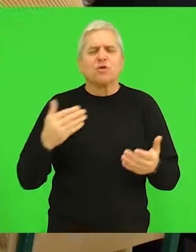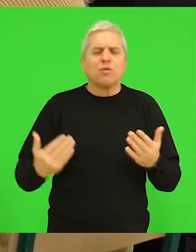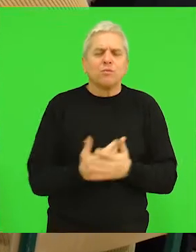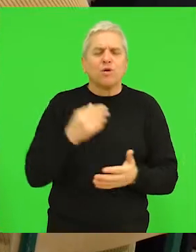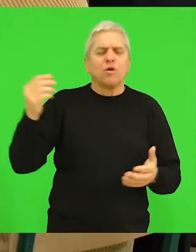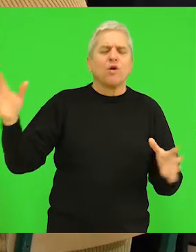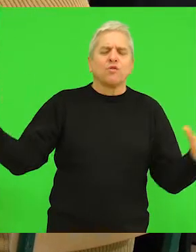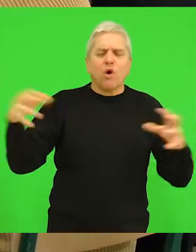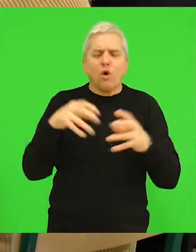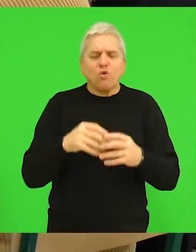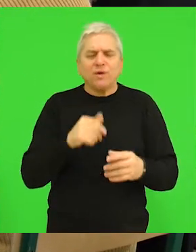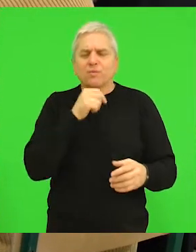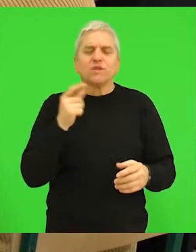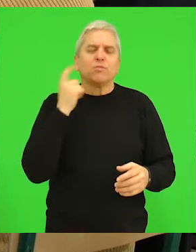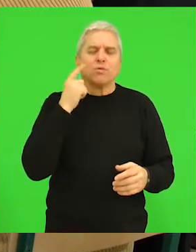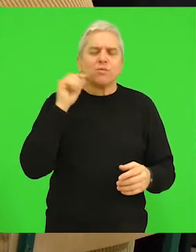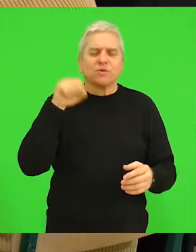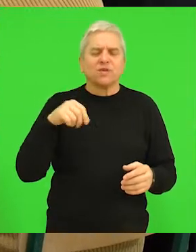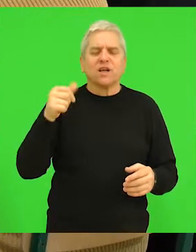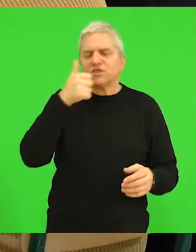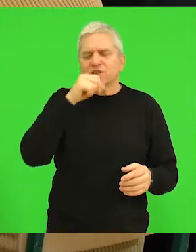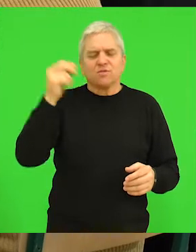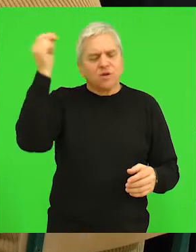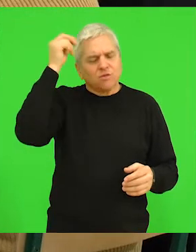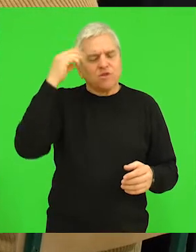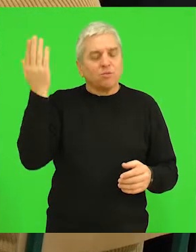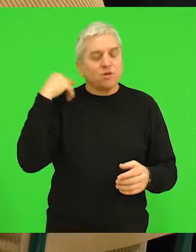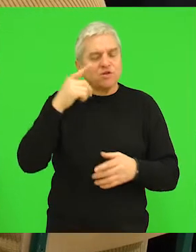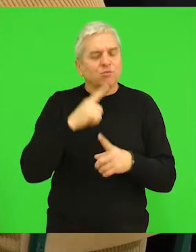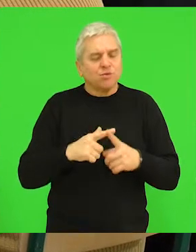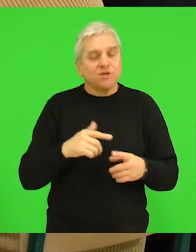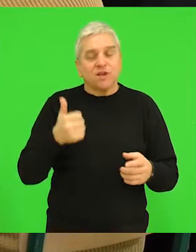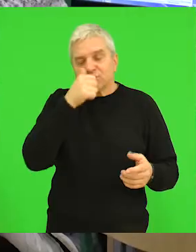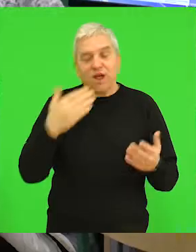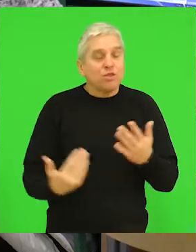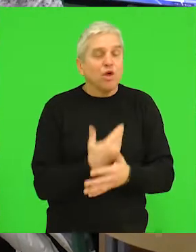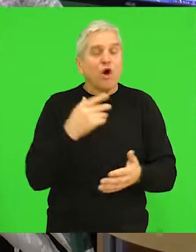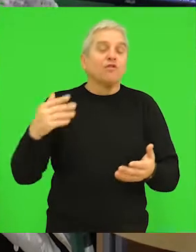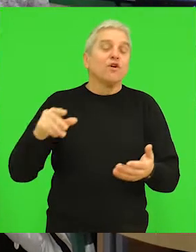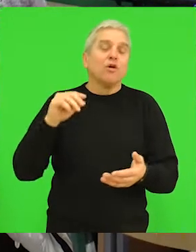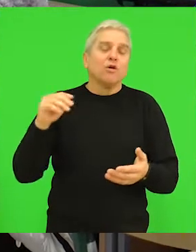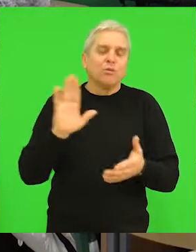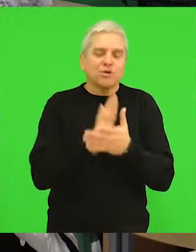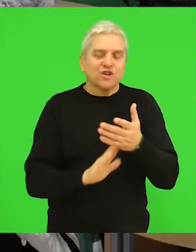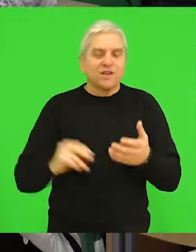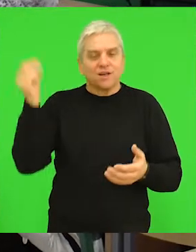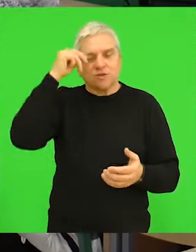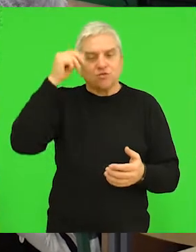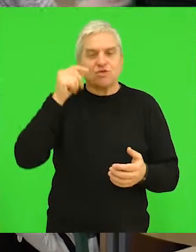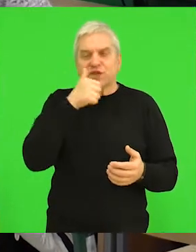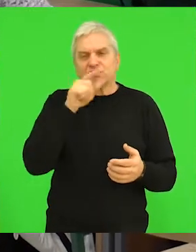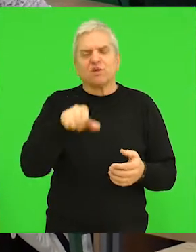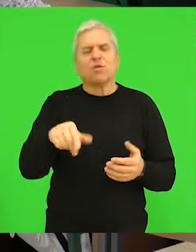ponovo se okupimo i probamo da vidimo šta smo to naučili od prošli puta ili da ponovo, ili da neko iz početka, a neko da